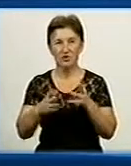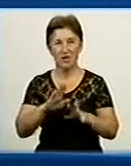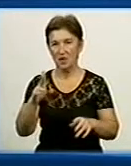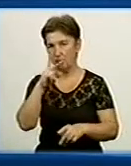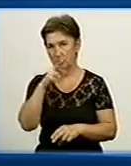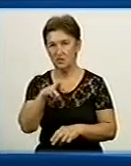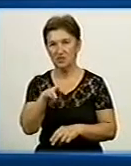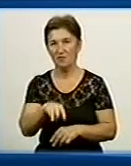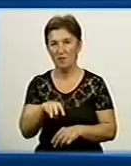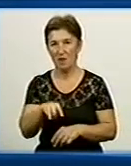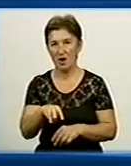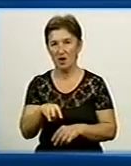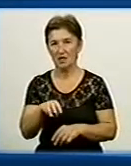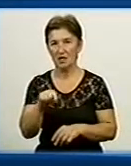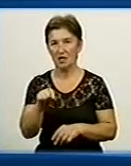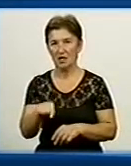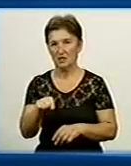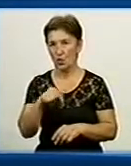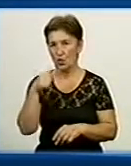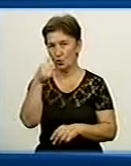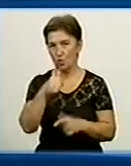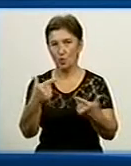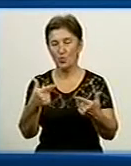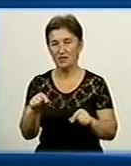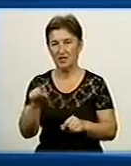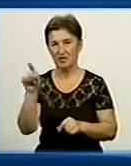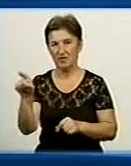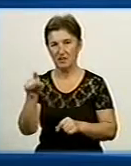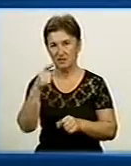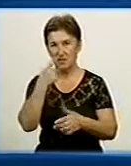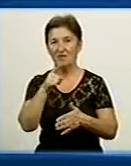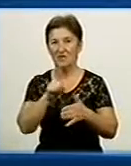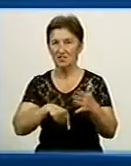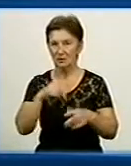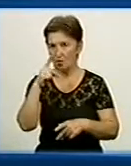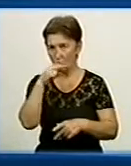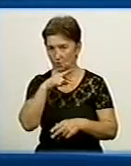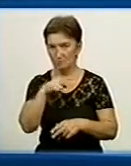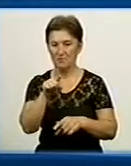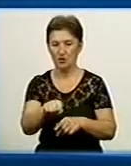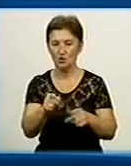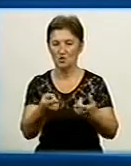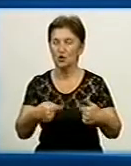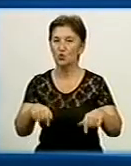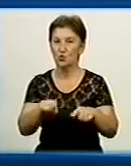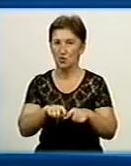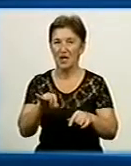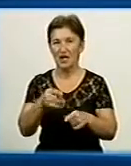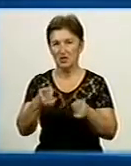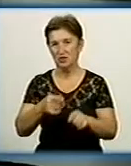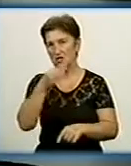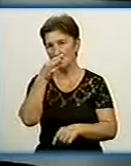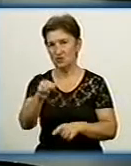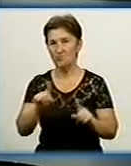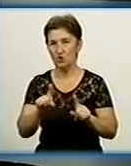в марті-березні цього року, де він визнав помилку в даній структурі і дійсно сказав про те,